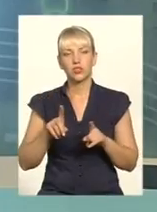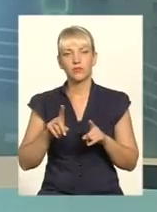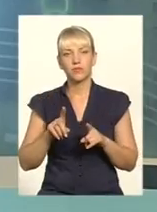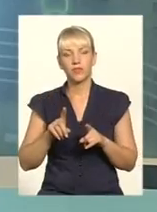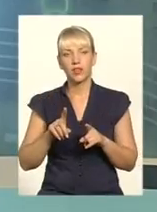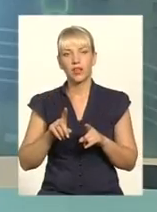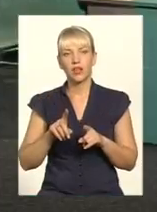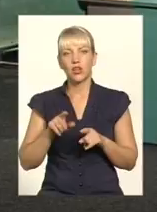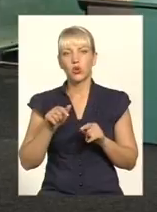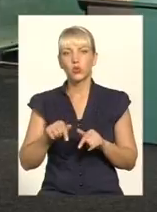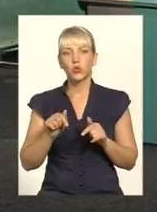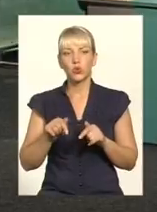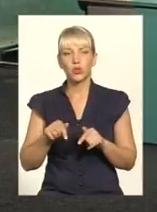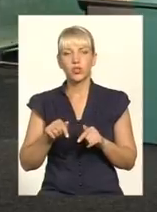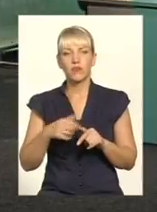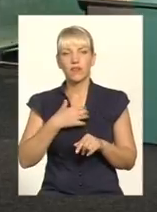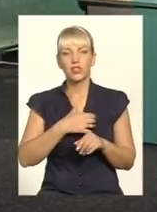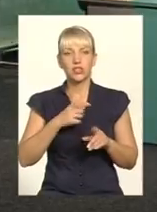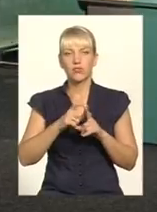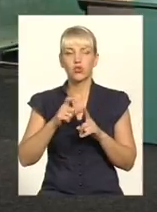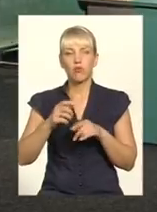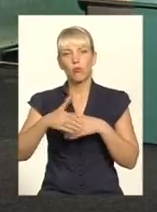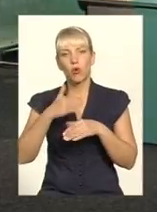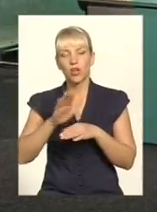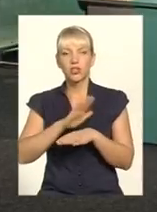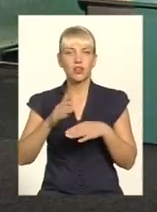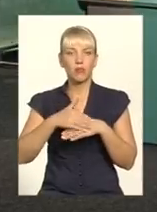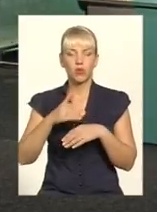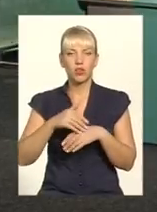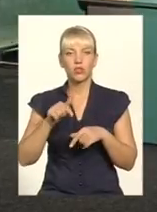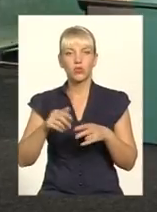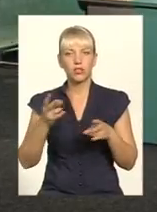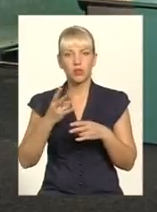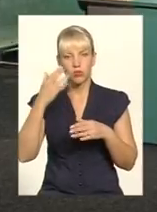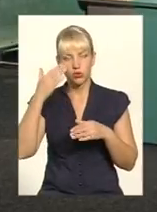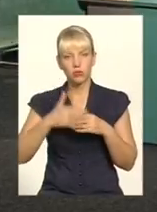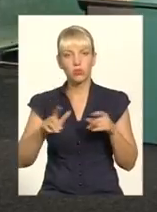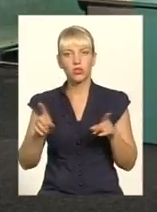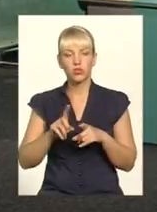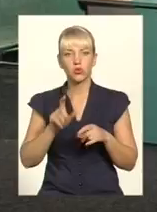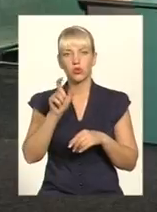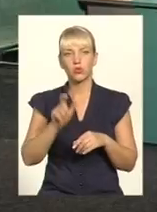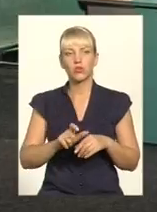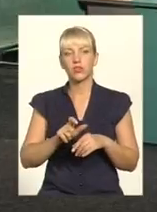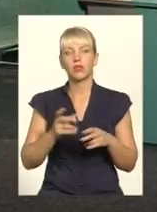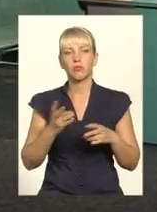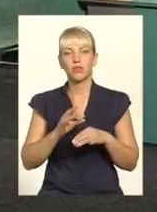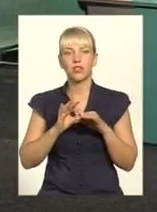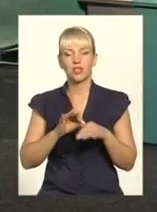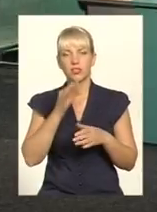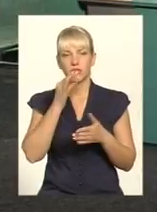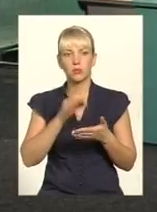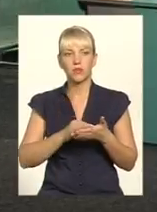тут не ключове слово повинно бути покарання чи не покарання. Потрібно, щоб людина усвідомлювала, що вона повинна нести відповідальність